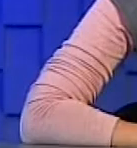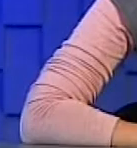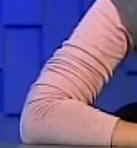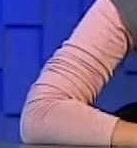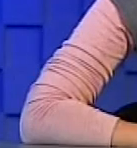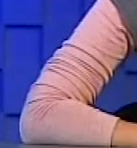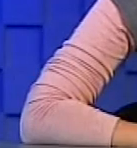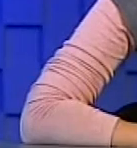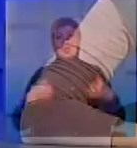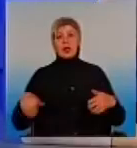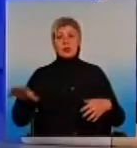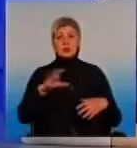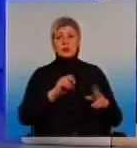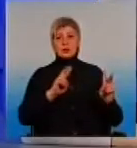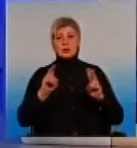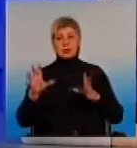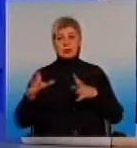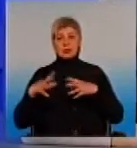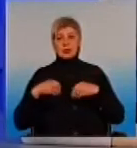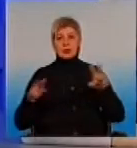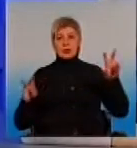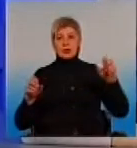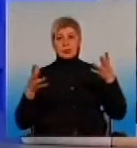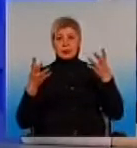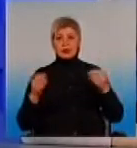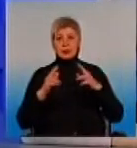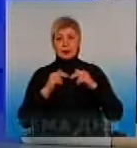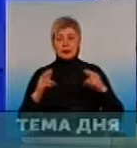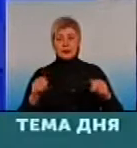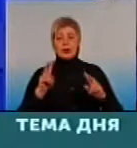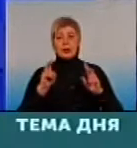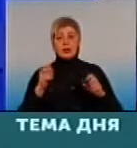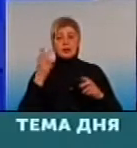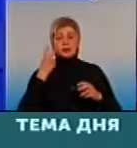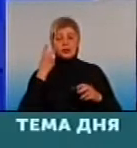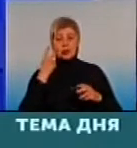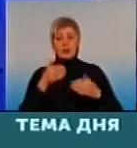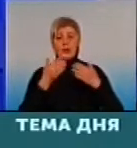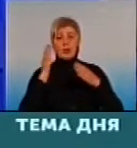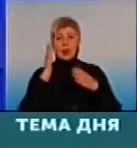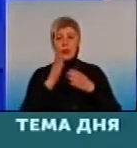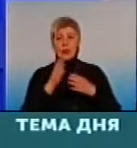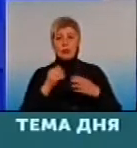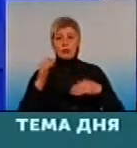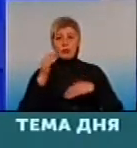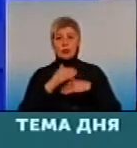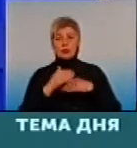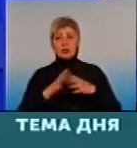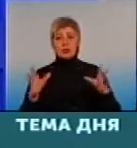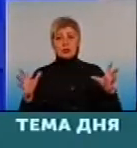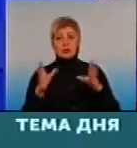Вітаю всіх, хто з нами. Тема Дня Дніпро, як завжди у прямому вечірньому ефірі Суспільного телебачення.